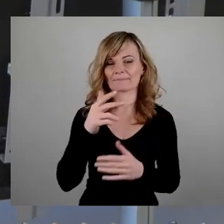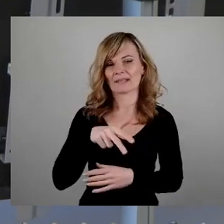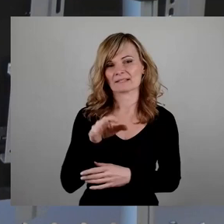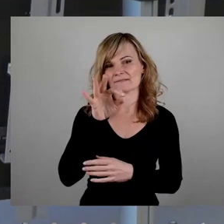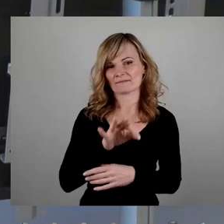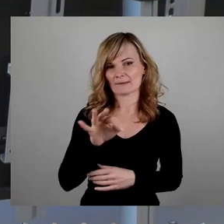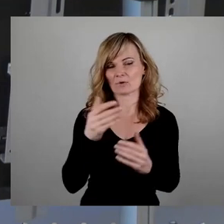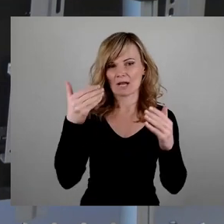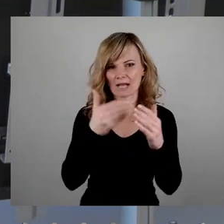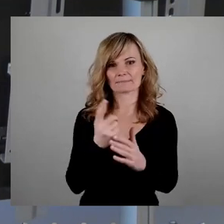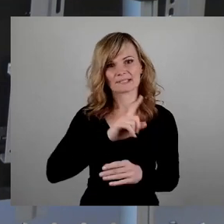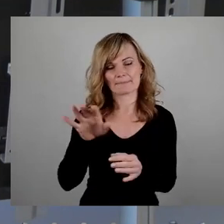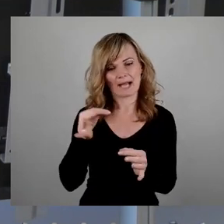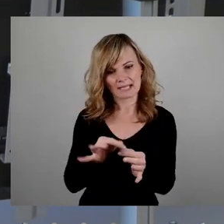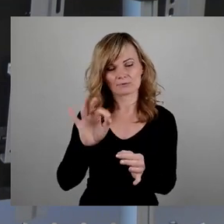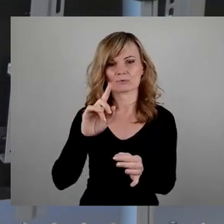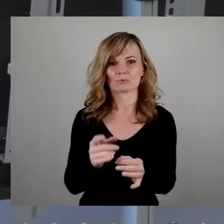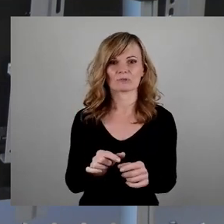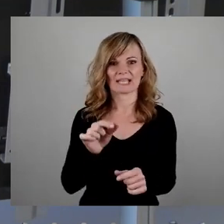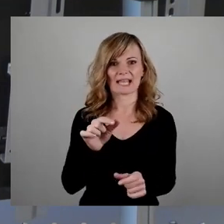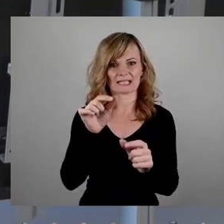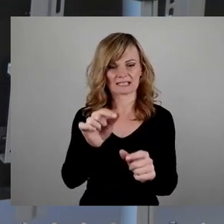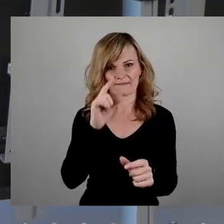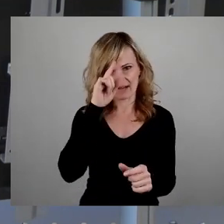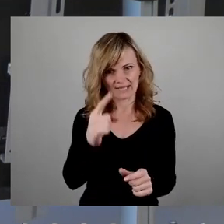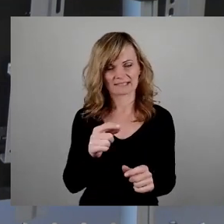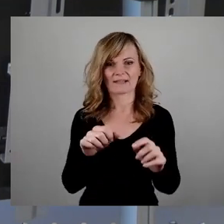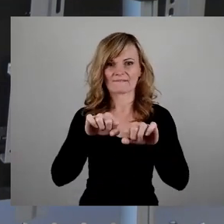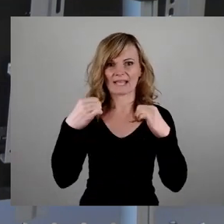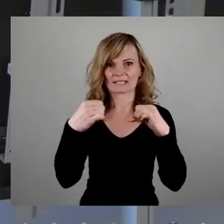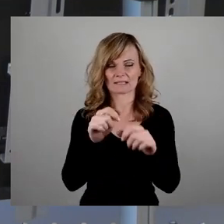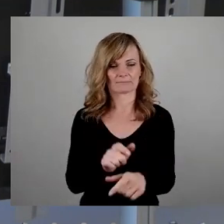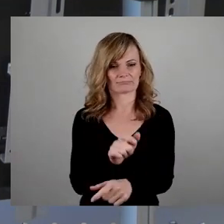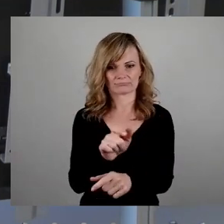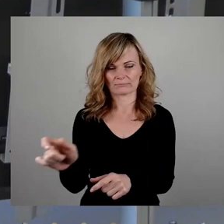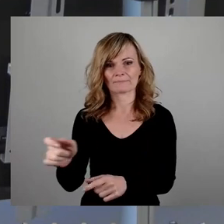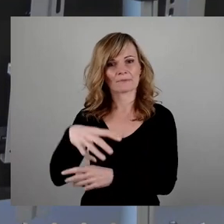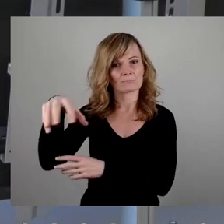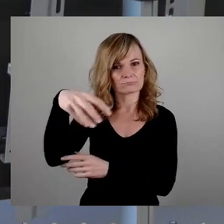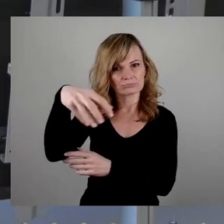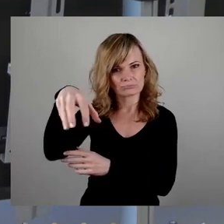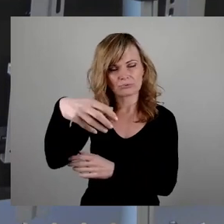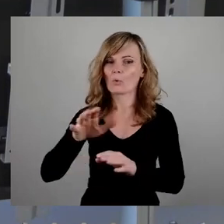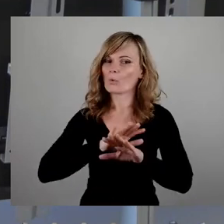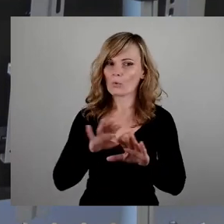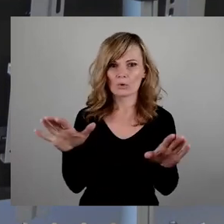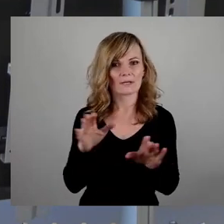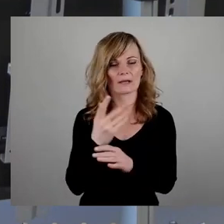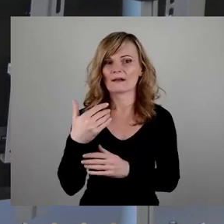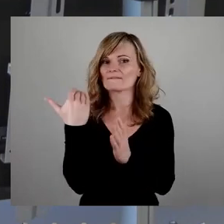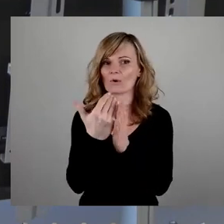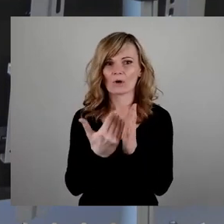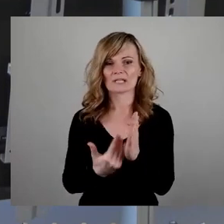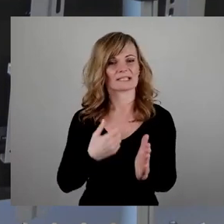mit dem Anzünden und dem Aufstellen einer Kerze im Fenster begangen wurde. Bei Glockengeläut und ohne institutionell verordnete Trauer.